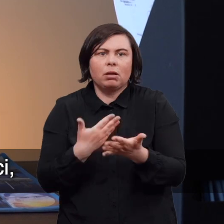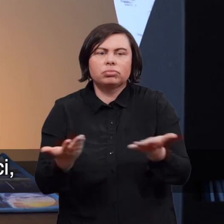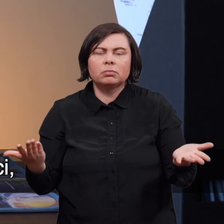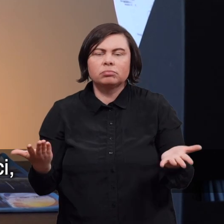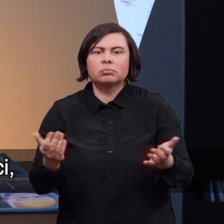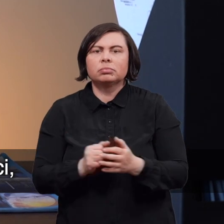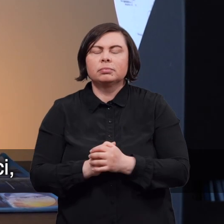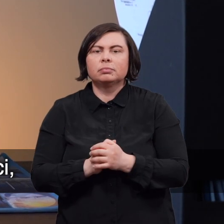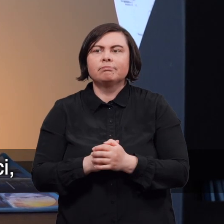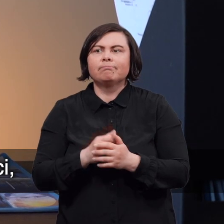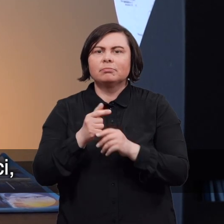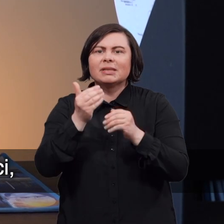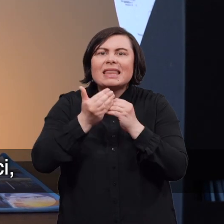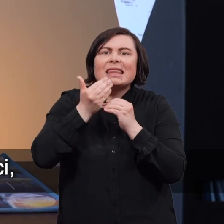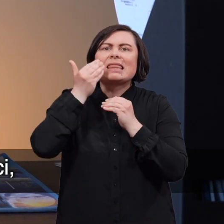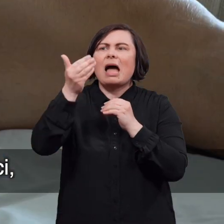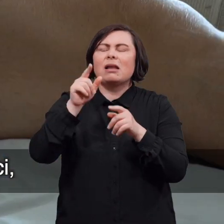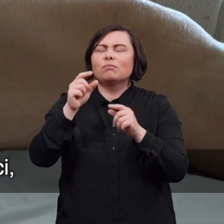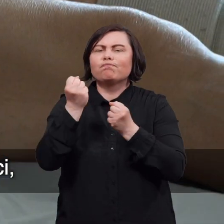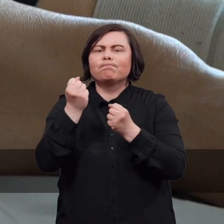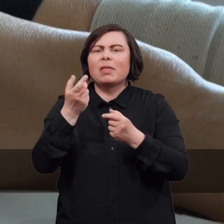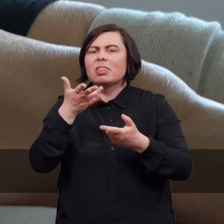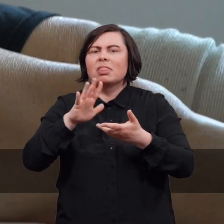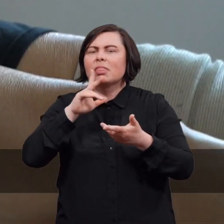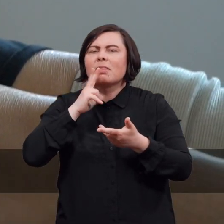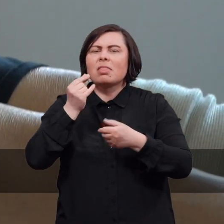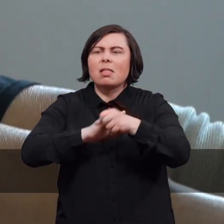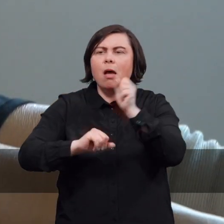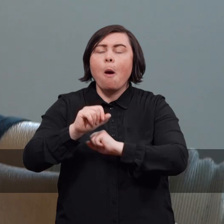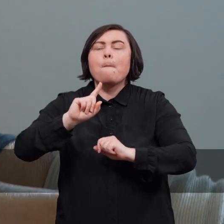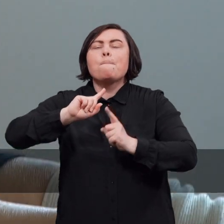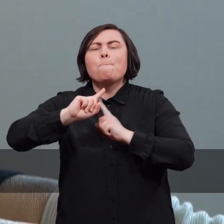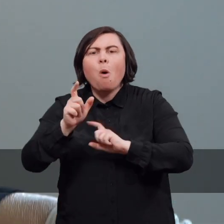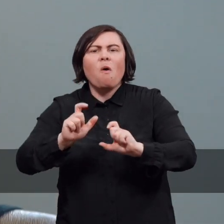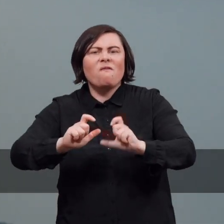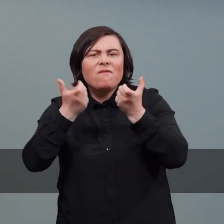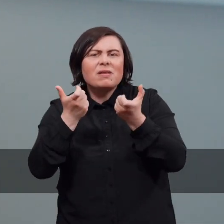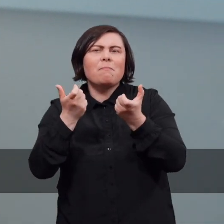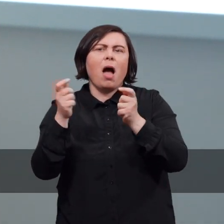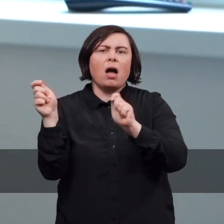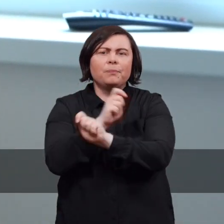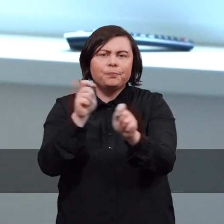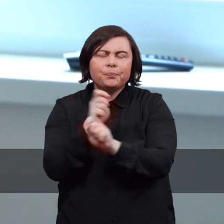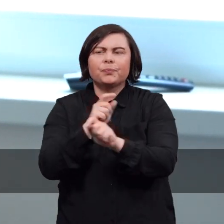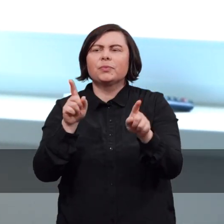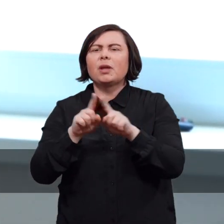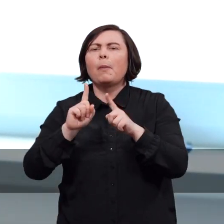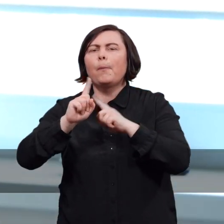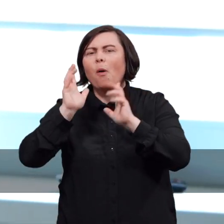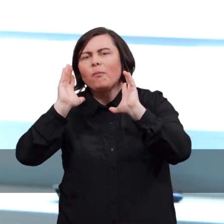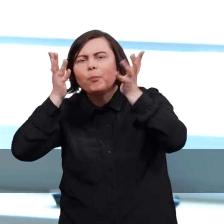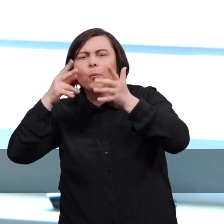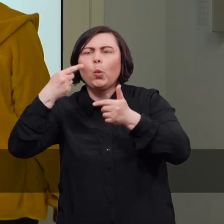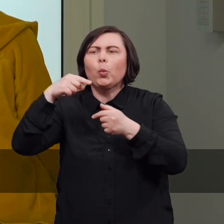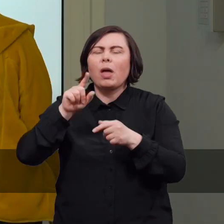daleko idącej niepełnosprawności, czyli przede wszystkim pacjentów po wypadkach komunikacyjnych, ale również pacjentów po